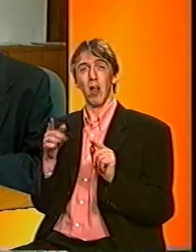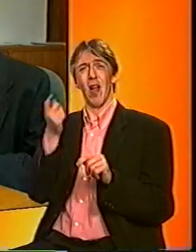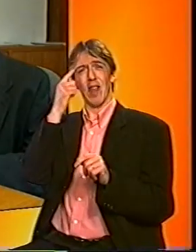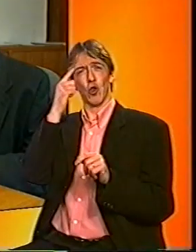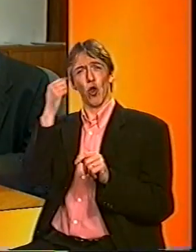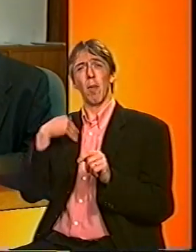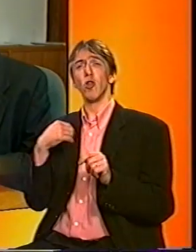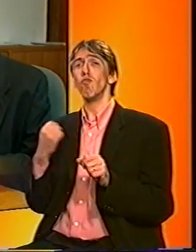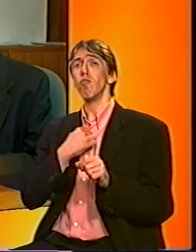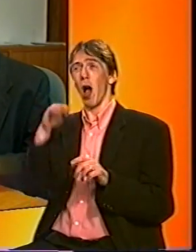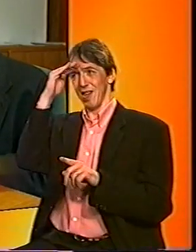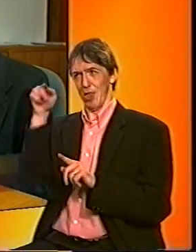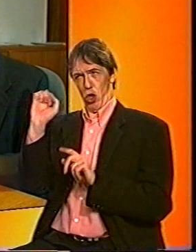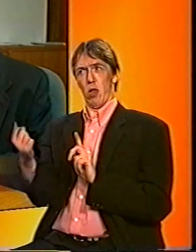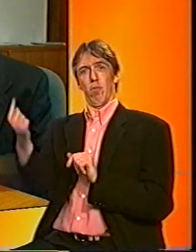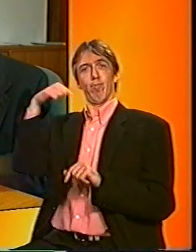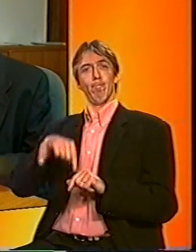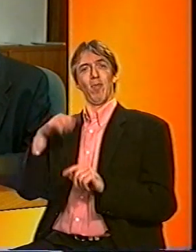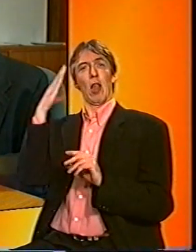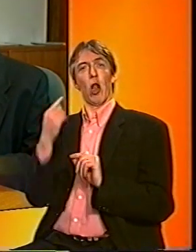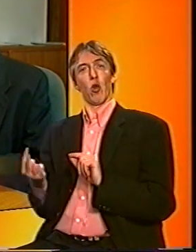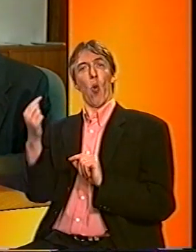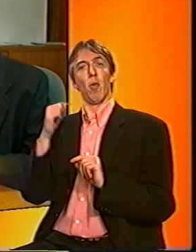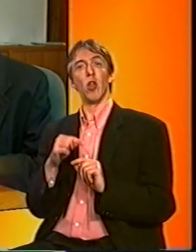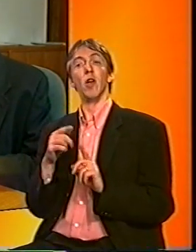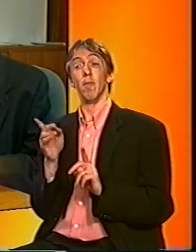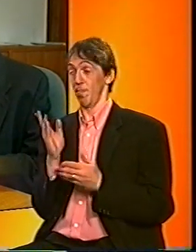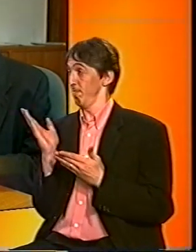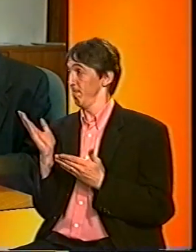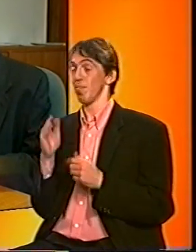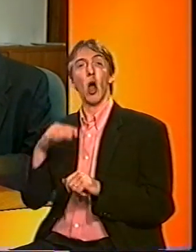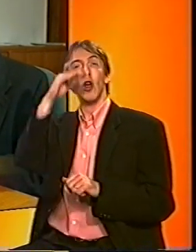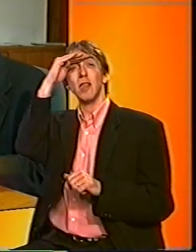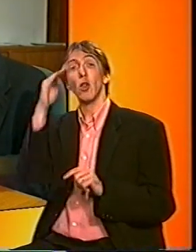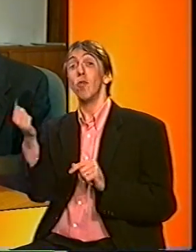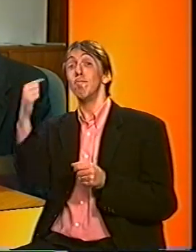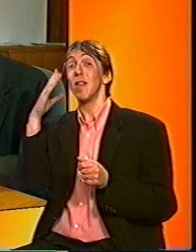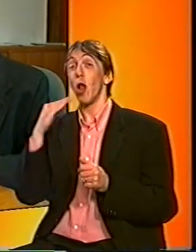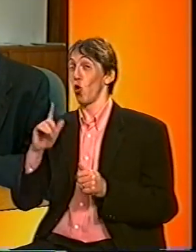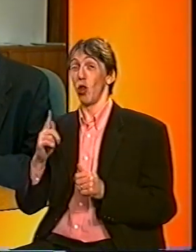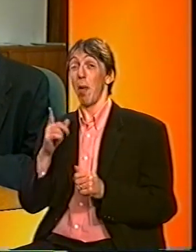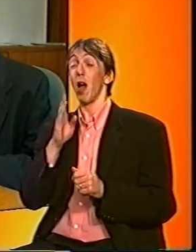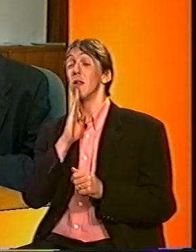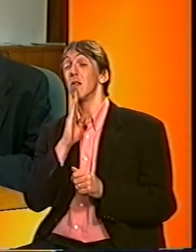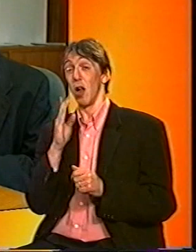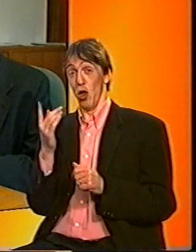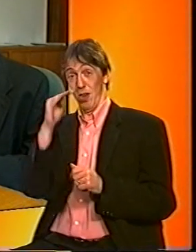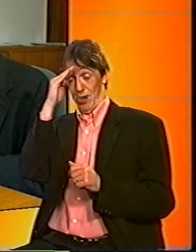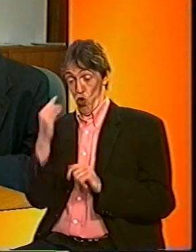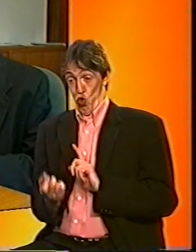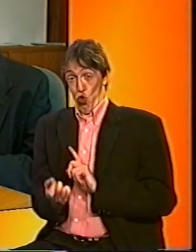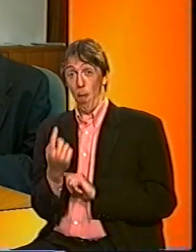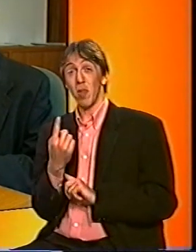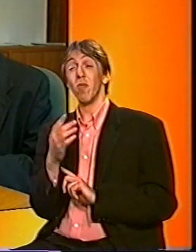Die ziekte is nog niet in Nederland. Maar stel dat dat zou gebeuren, dan komt die waarschijnlijk in Nederland doordat er een ziek varken